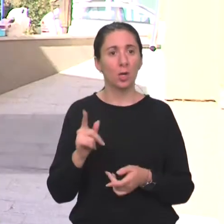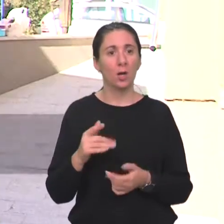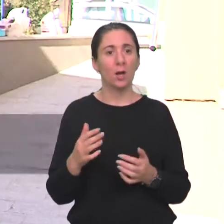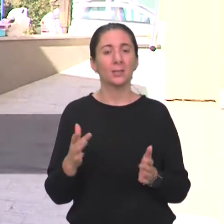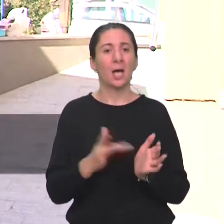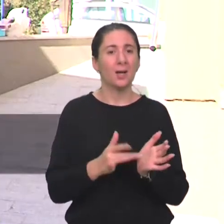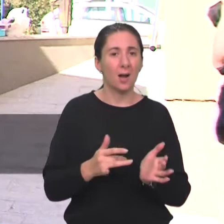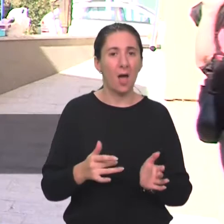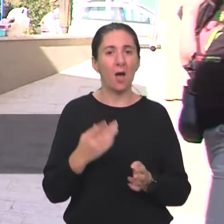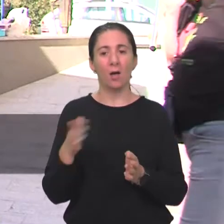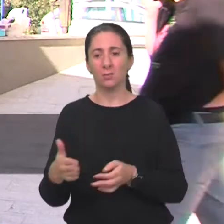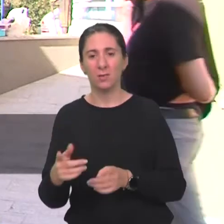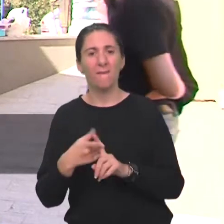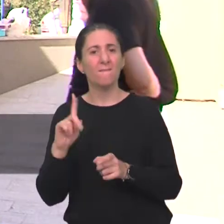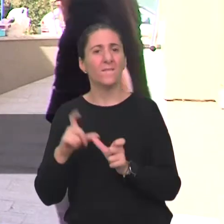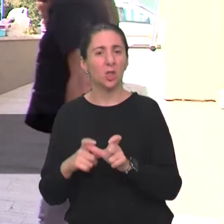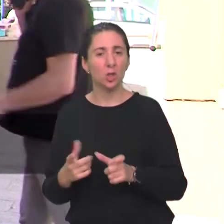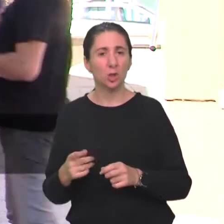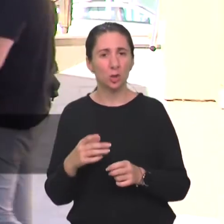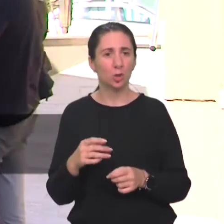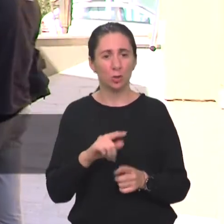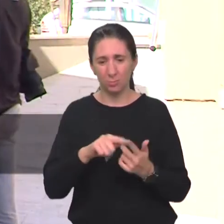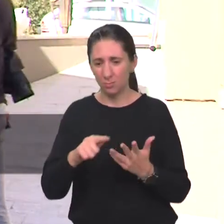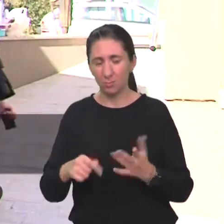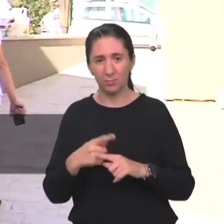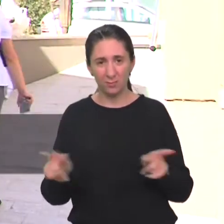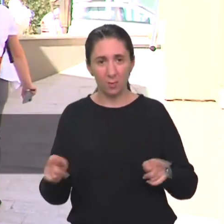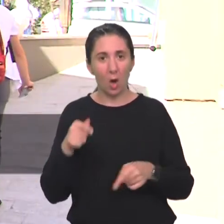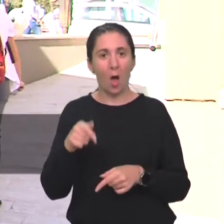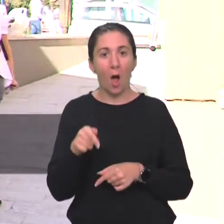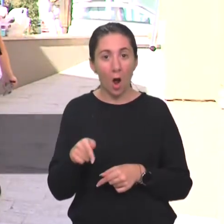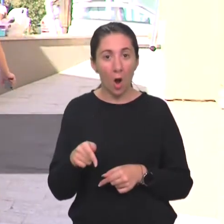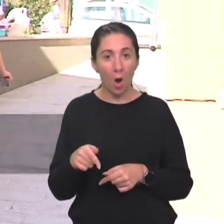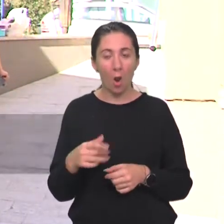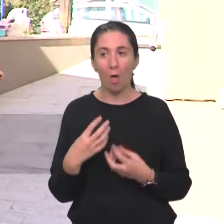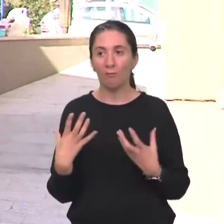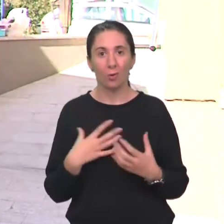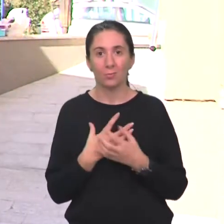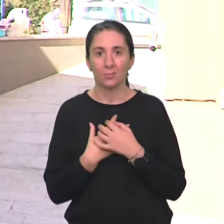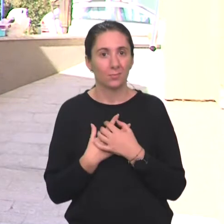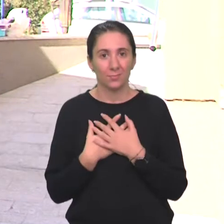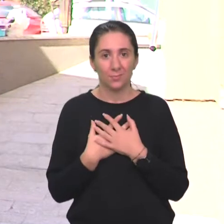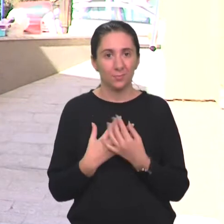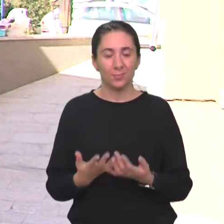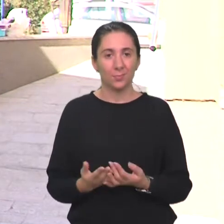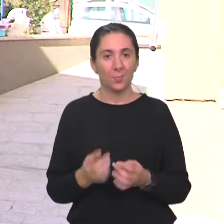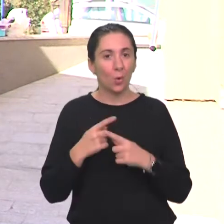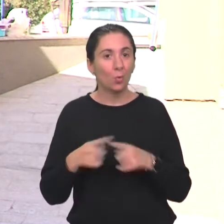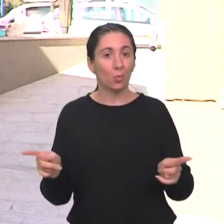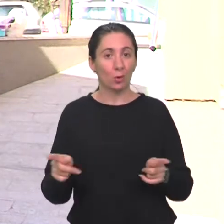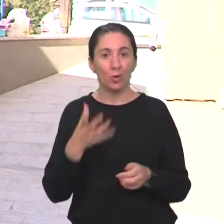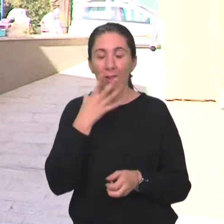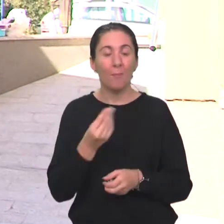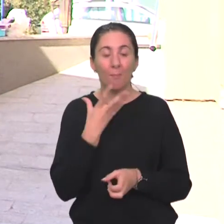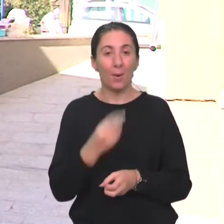grahijadu, za fišijadu, za sve živo, ali, evo, ovo je potpuno emocionalno drugčije,